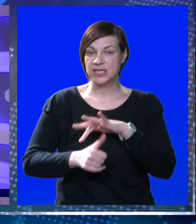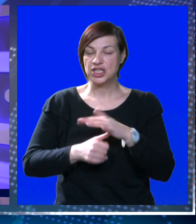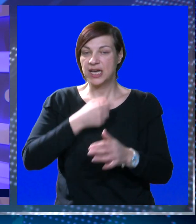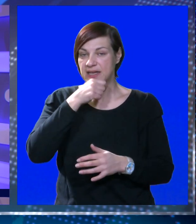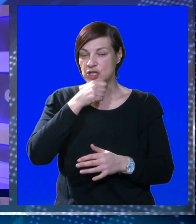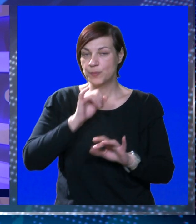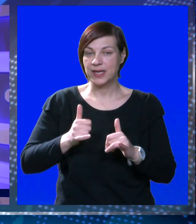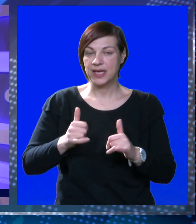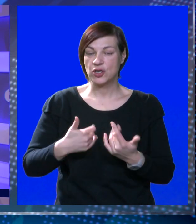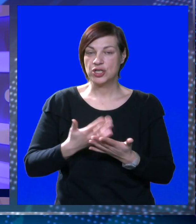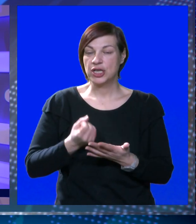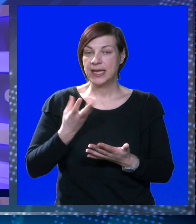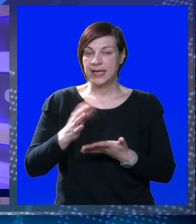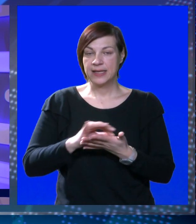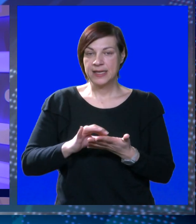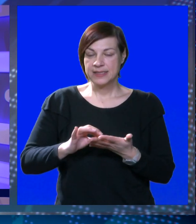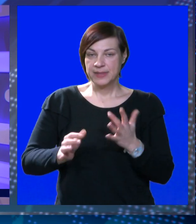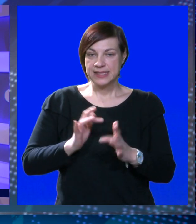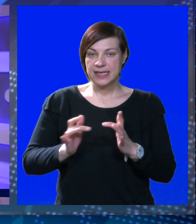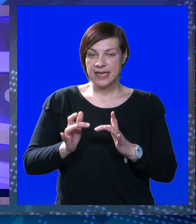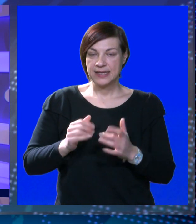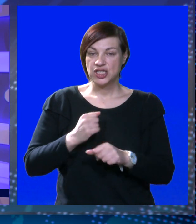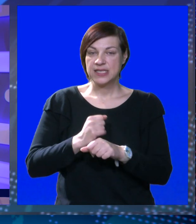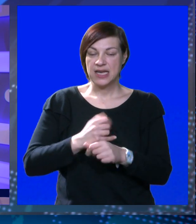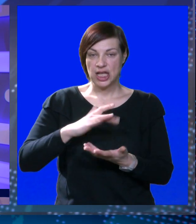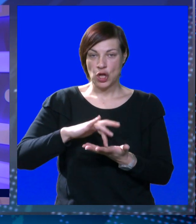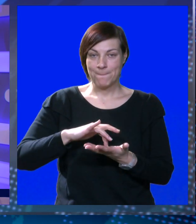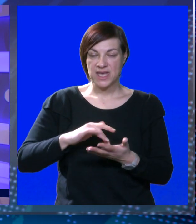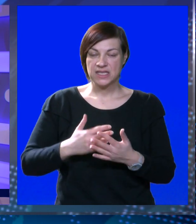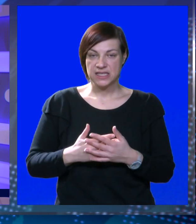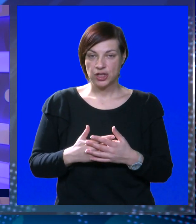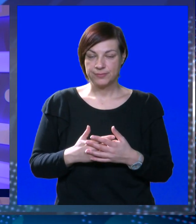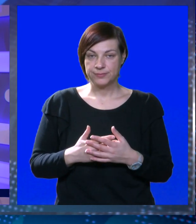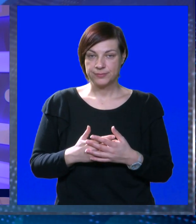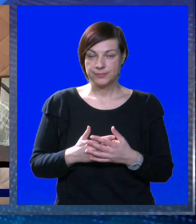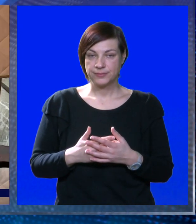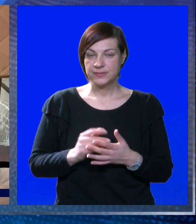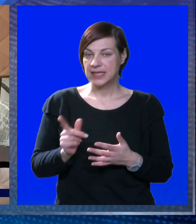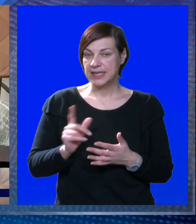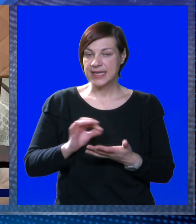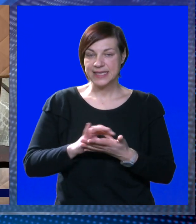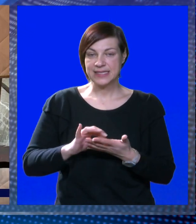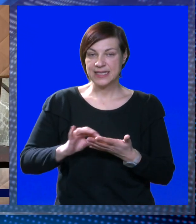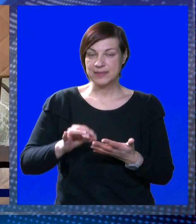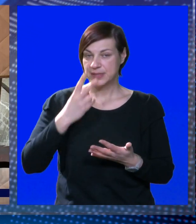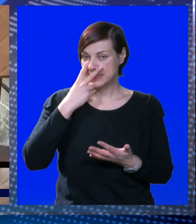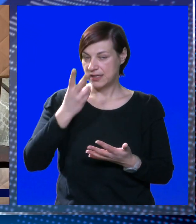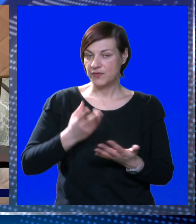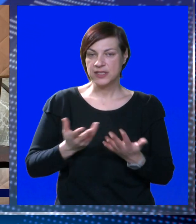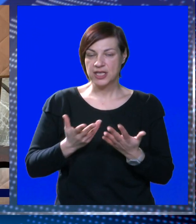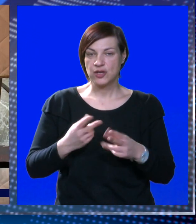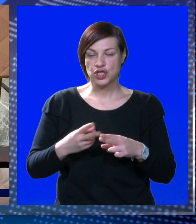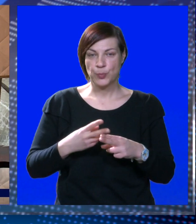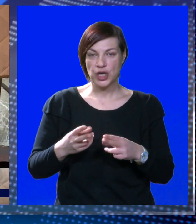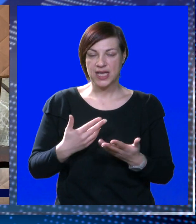danas čelnika Županije hoće li se i kada raspisati natječaj za to radno mjesto? Nije se raspisalo, vidjet ćemo